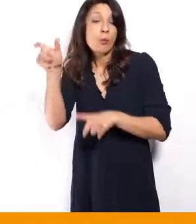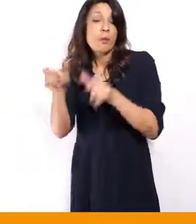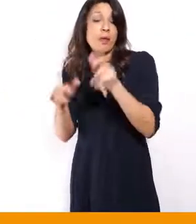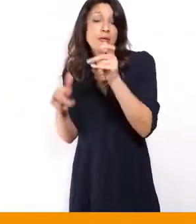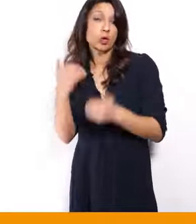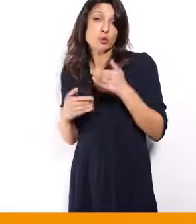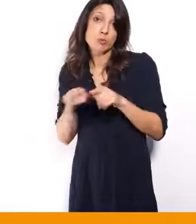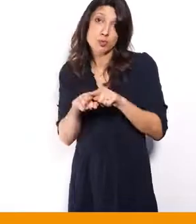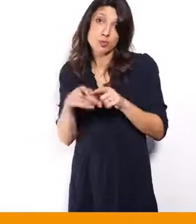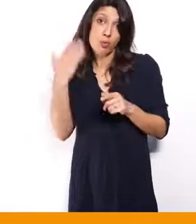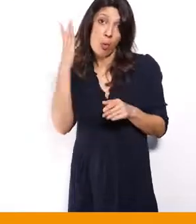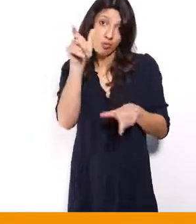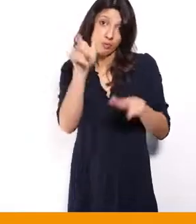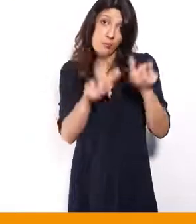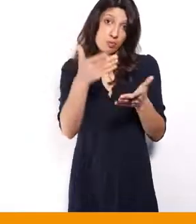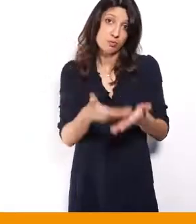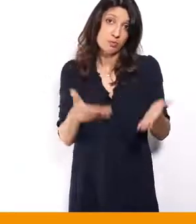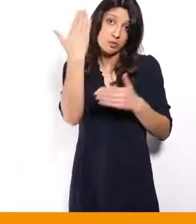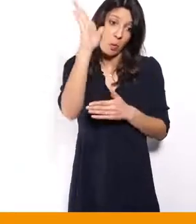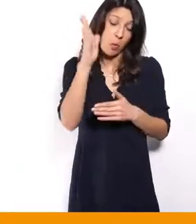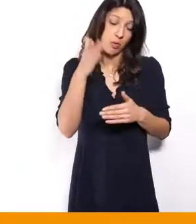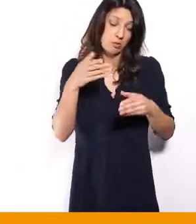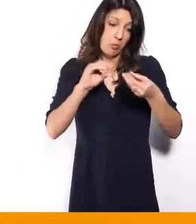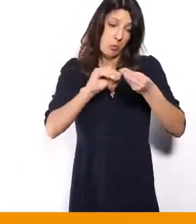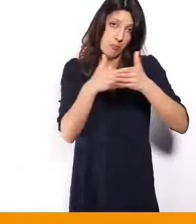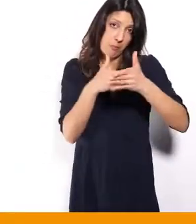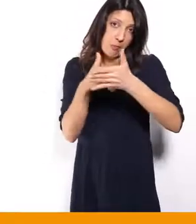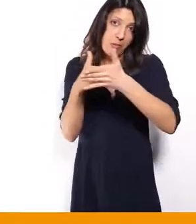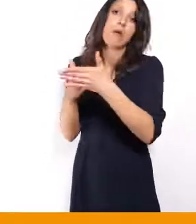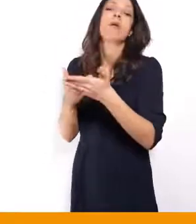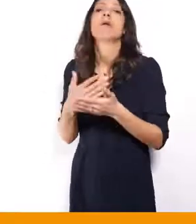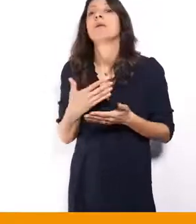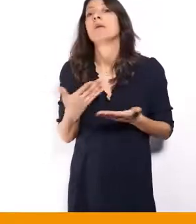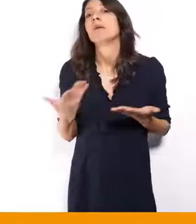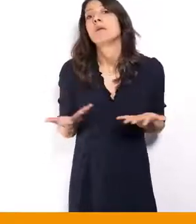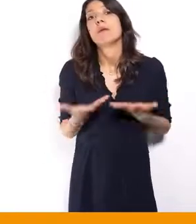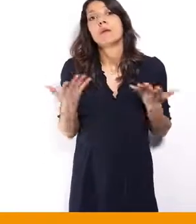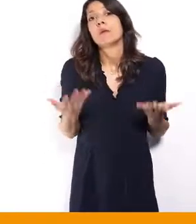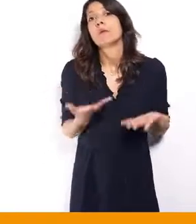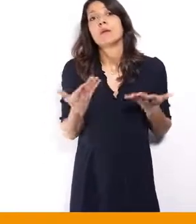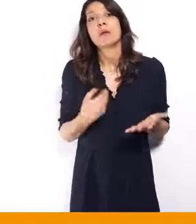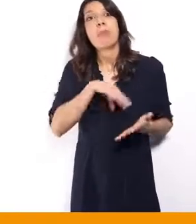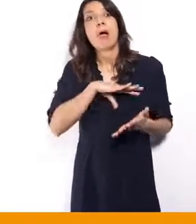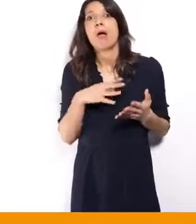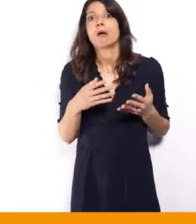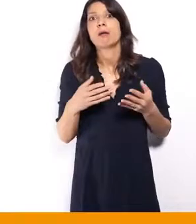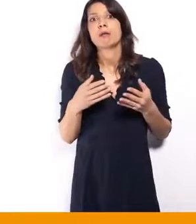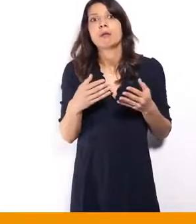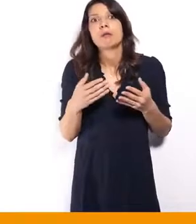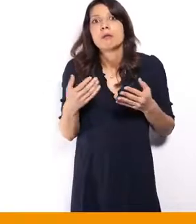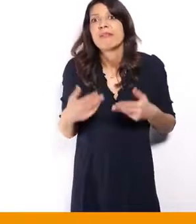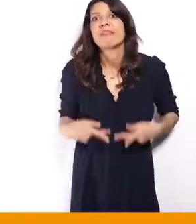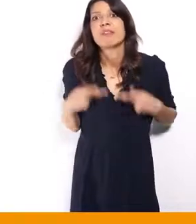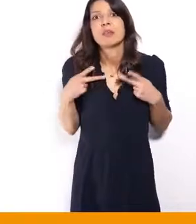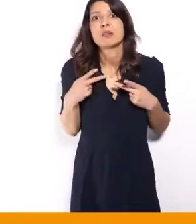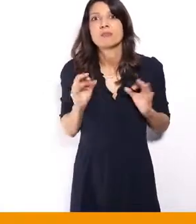femmes et d'hommes et hommes qui se retrouvent confrontés à, tout simplement, ben vous voyez, à la misère et à l'incapacité de vivre.